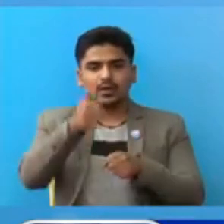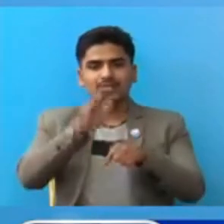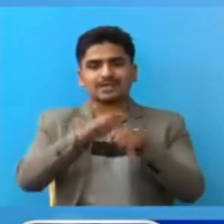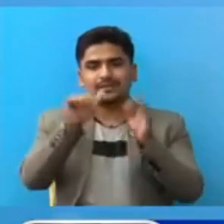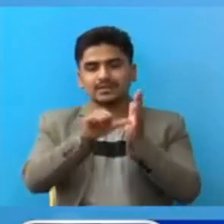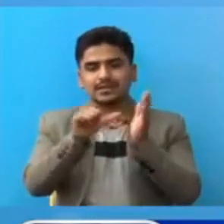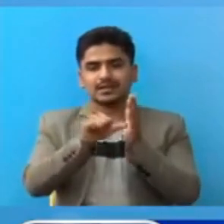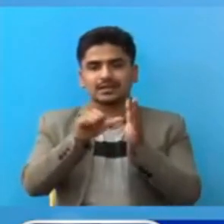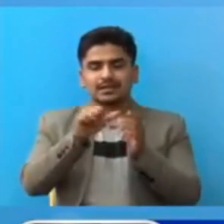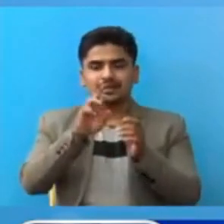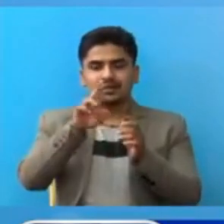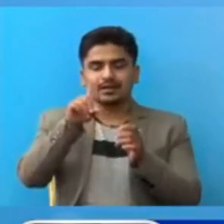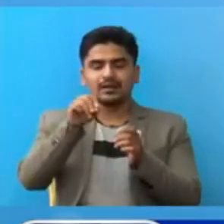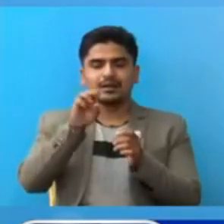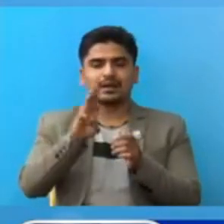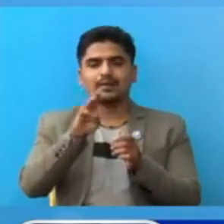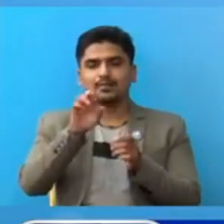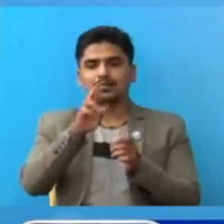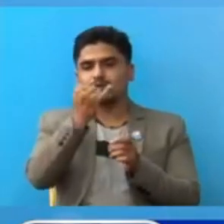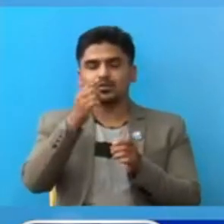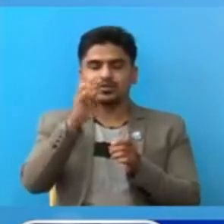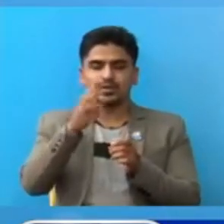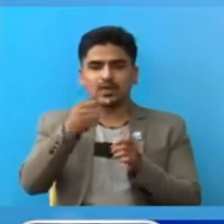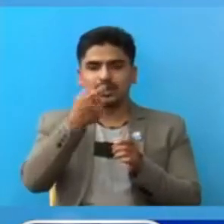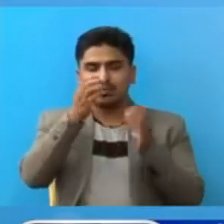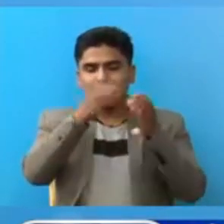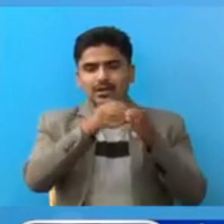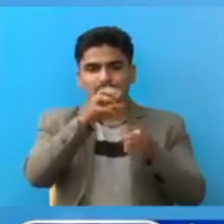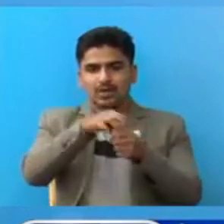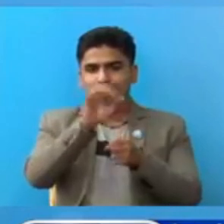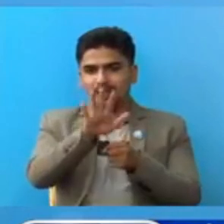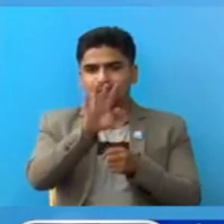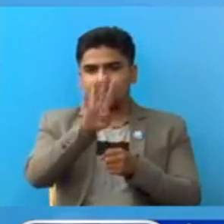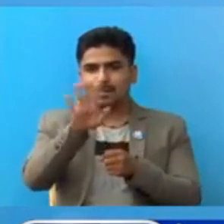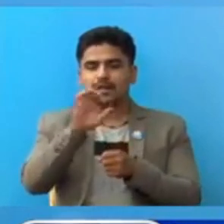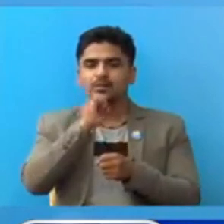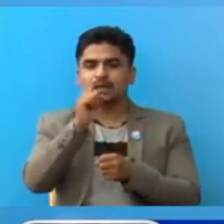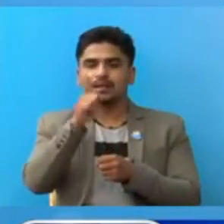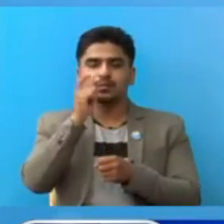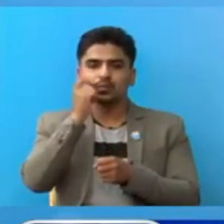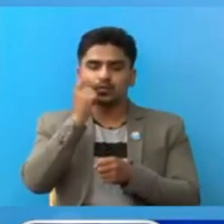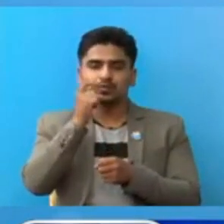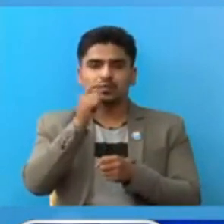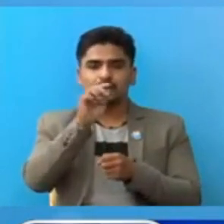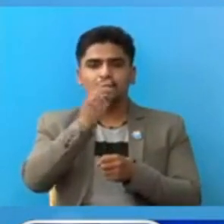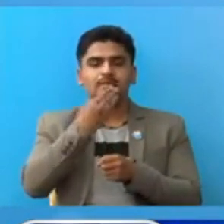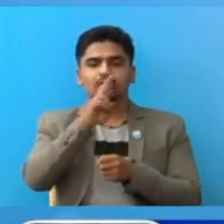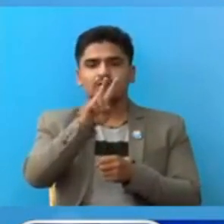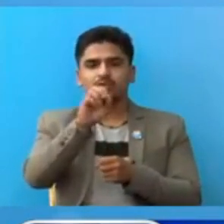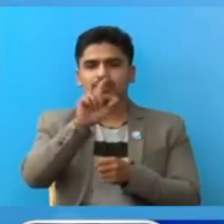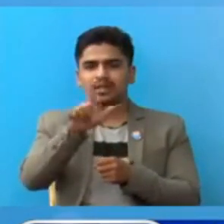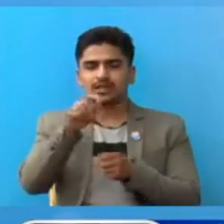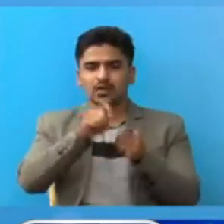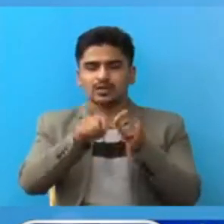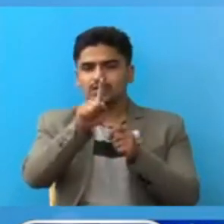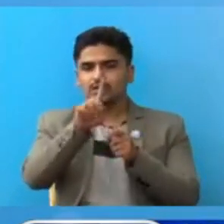जिल्ला रामरोशन गाउपाली का ओडा नम्मर पाँच का 45 वर्षिया एक पुरुषको मिती 207 असार